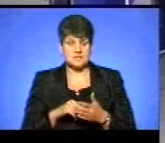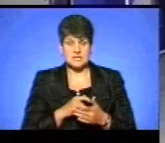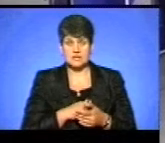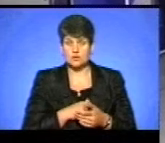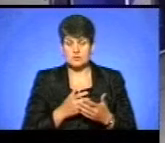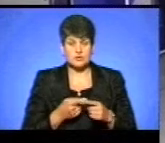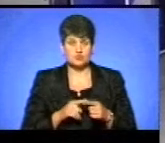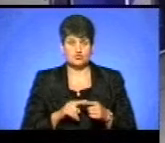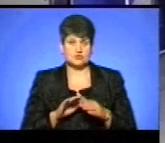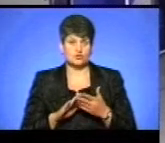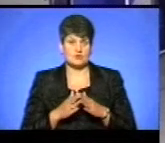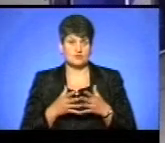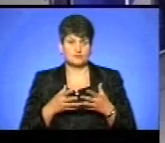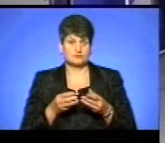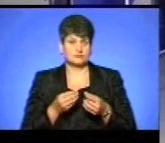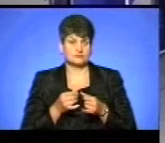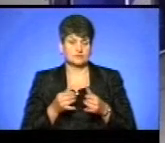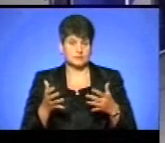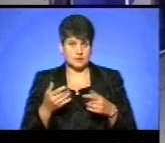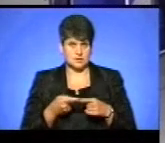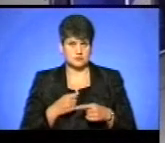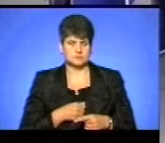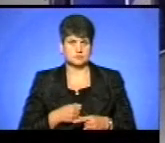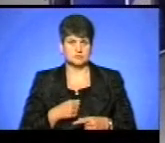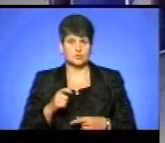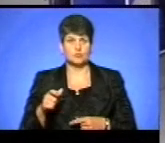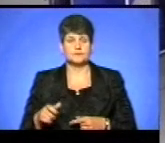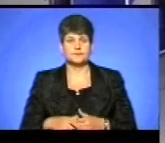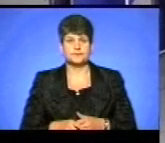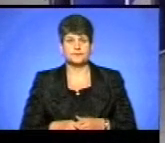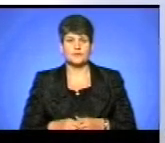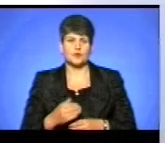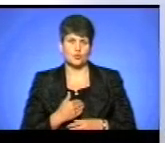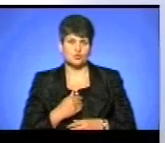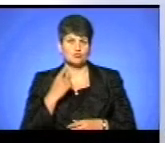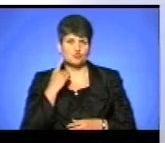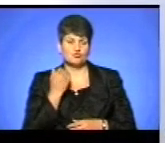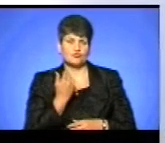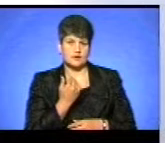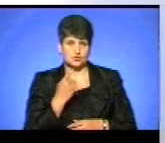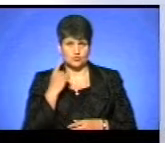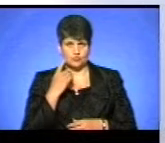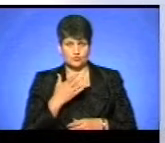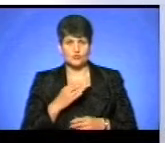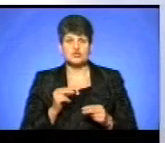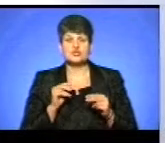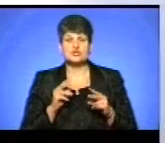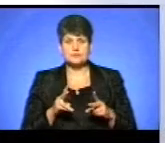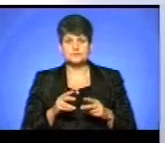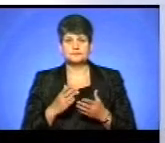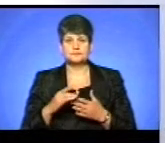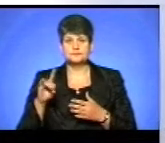на жаль, на цю ситуацію ніяк не реагують. І це викликає обурення в людей. Пане Олеже, наразі хочу почути вашу думку, чим аргументована